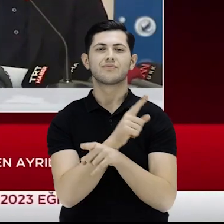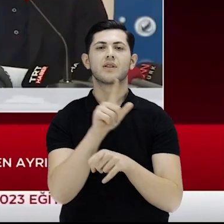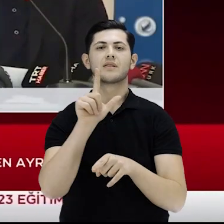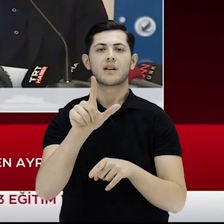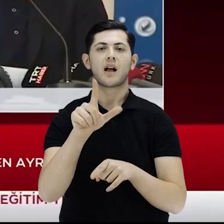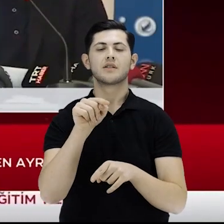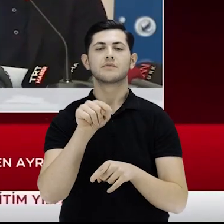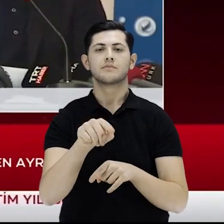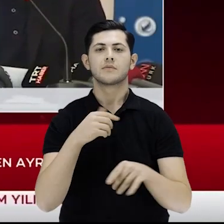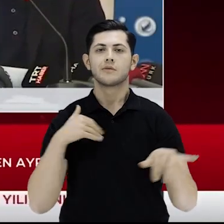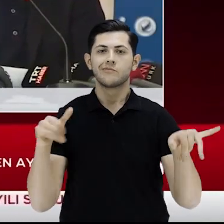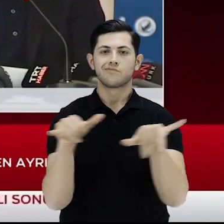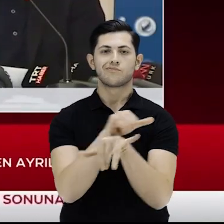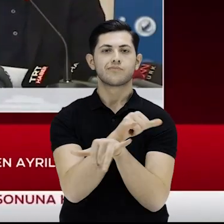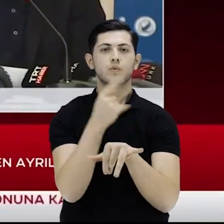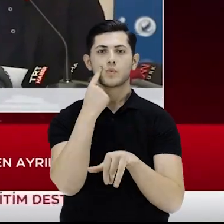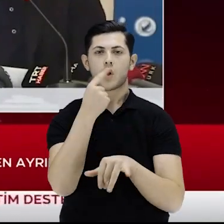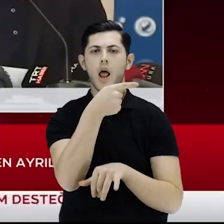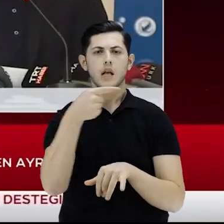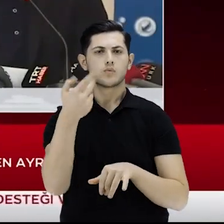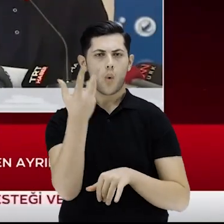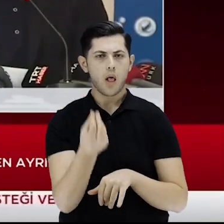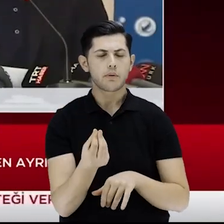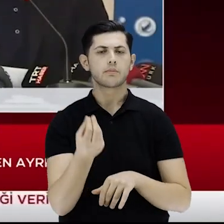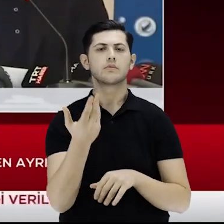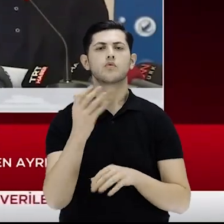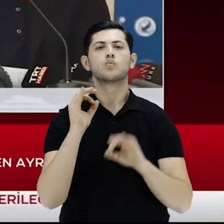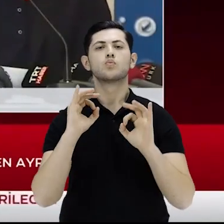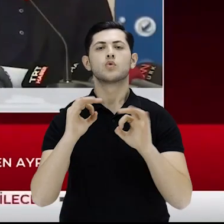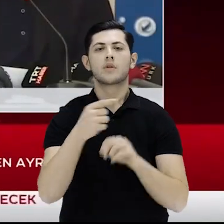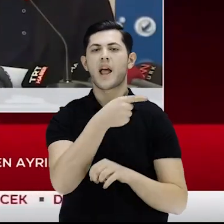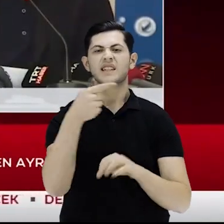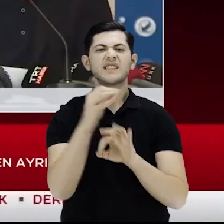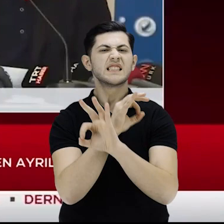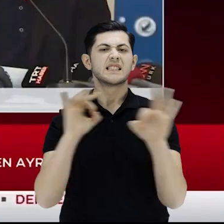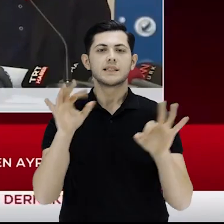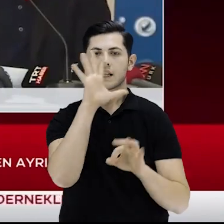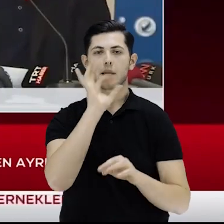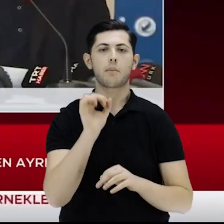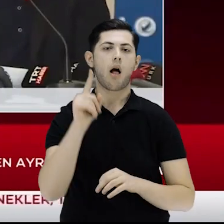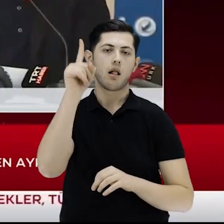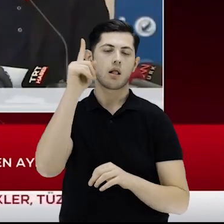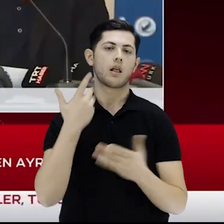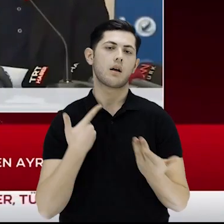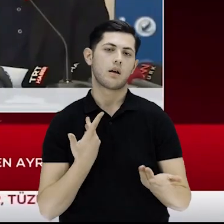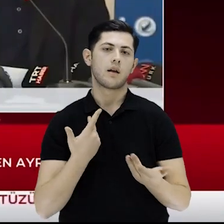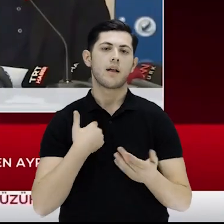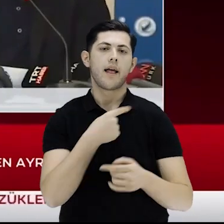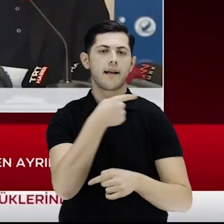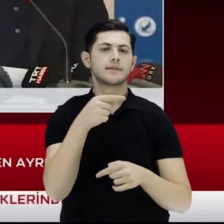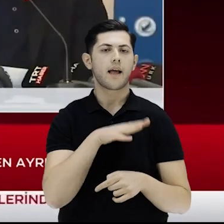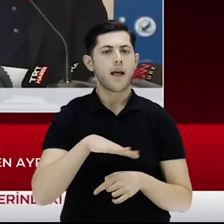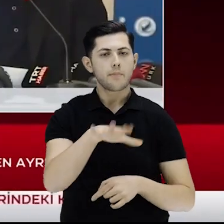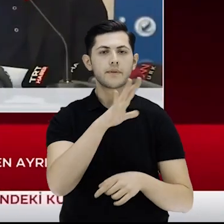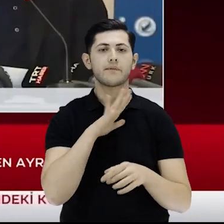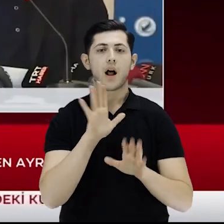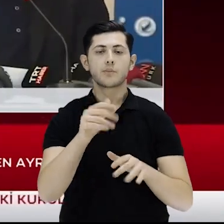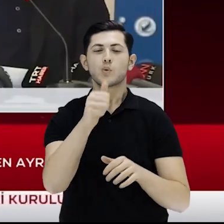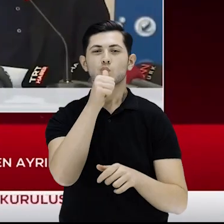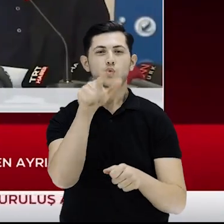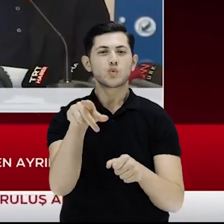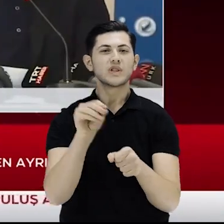her biri bu ihtiyaçları karşılayabilecek ölçüde. Eksik olmaz mı? Eksiksiz Cenab-ı Allah'tır. Hepimiz eksiğiz yani. Eksik var. Ama